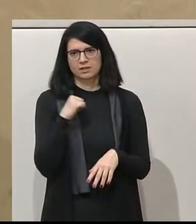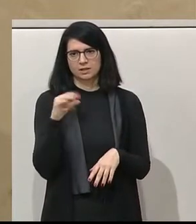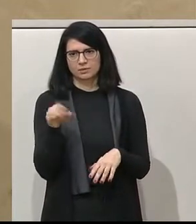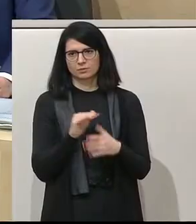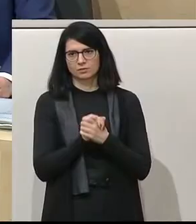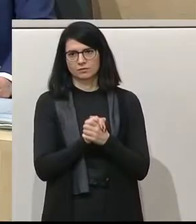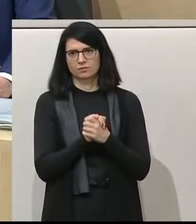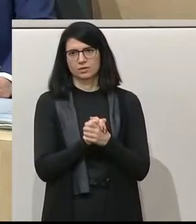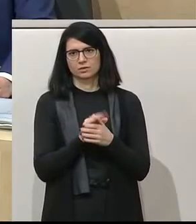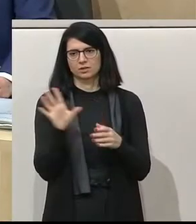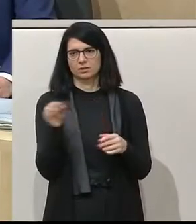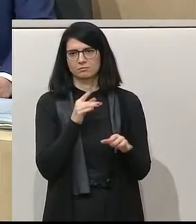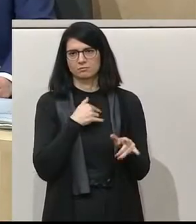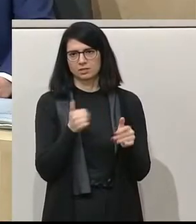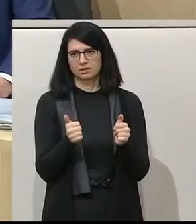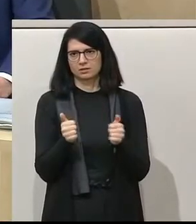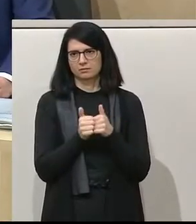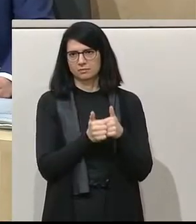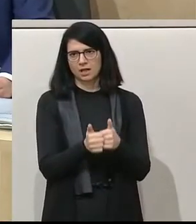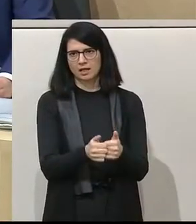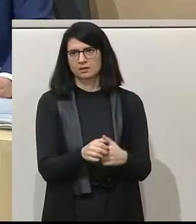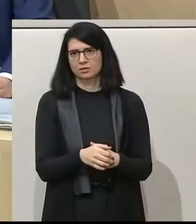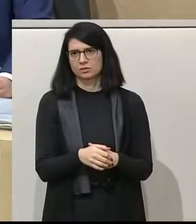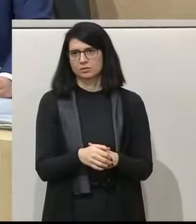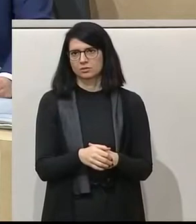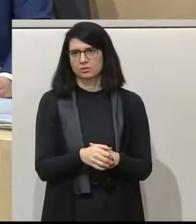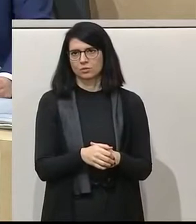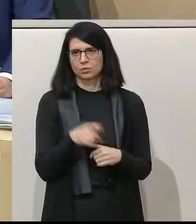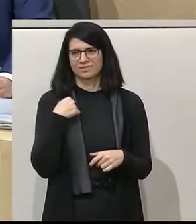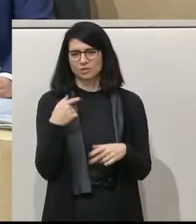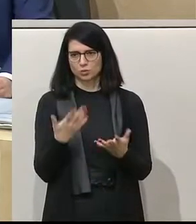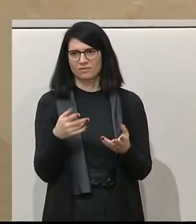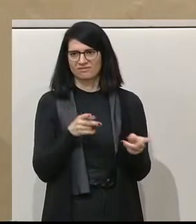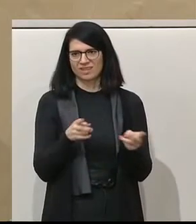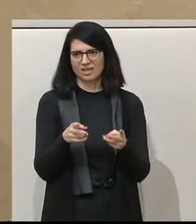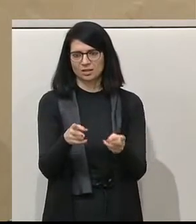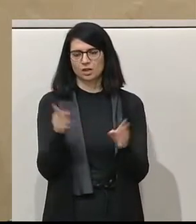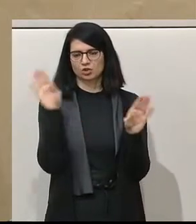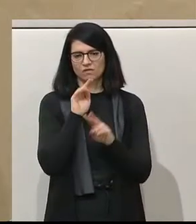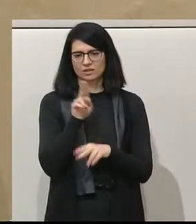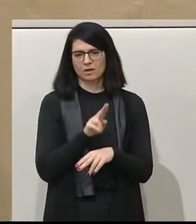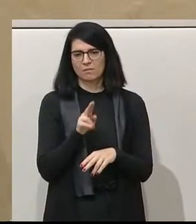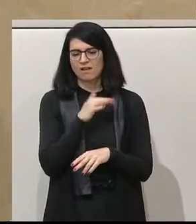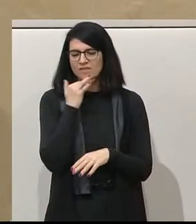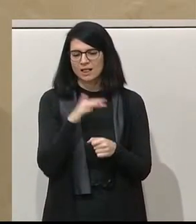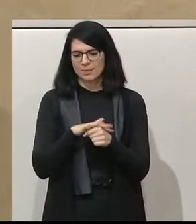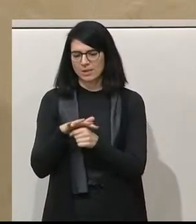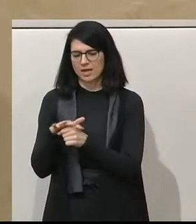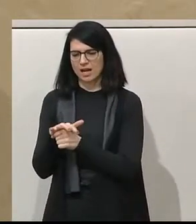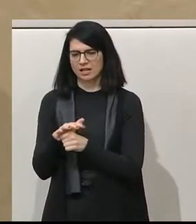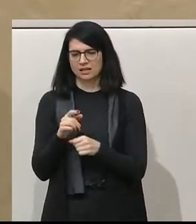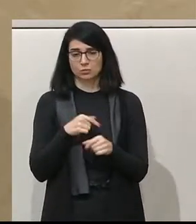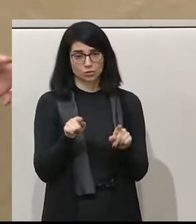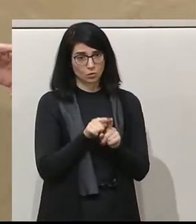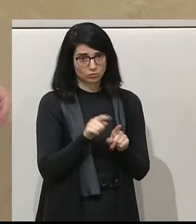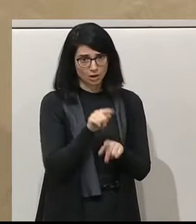Freunden und seinen Weggefährten und es wird eigentlich der Weg von schwarz-blau in vielen Bereichen, und da gebe ich